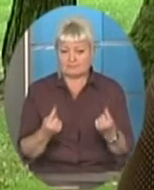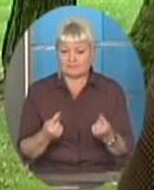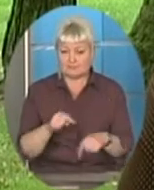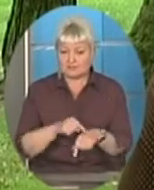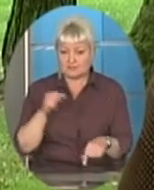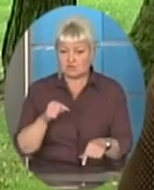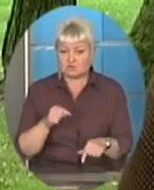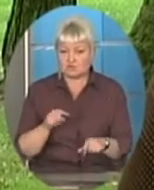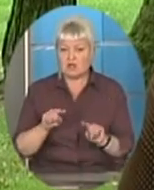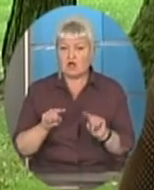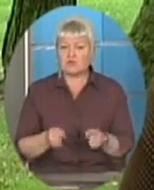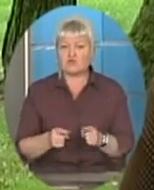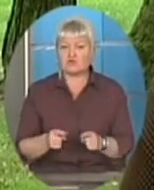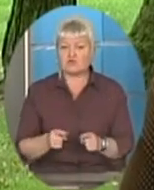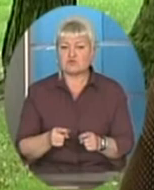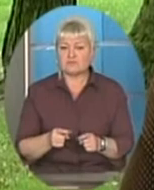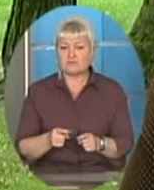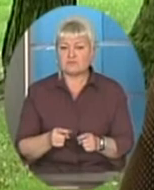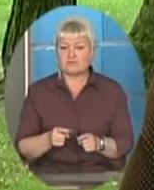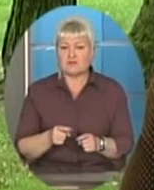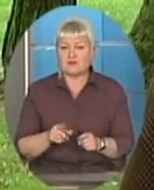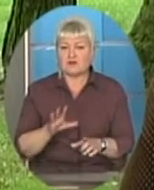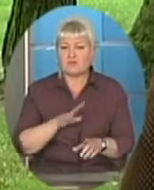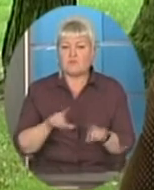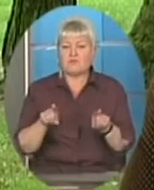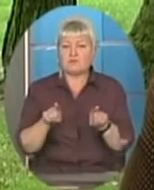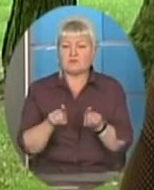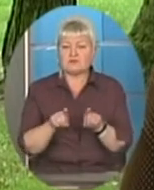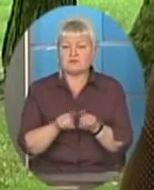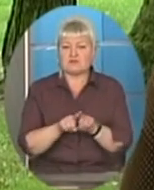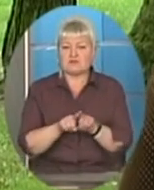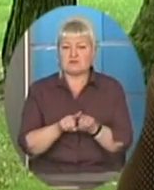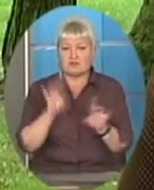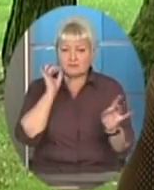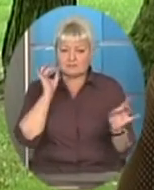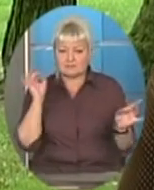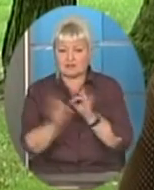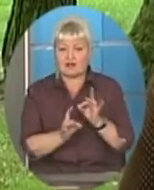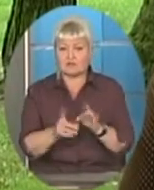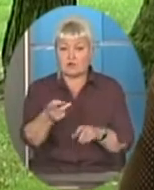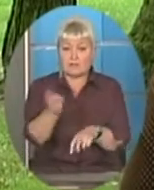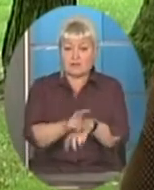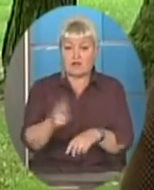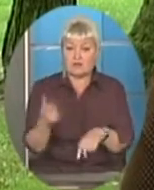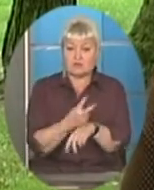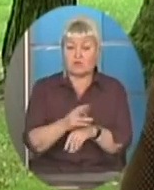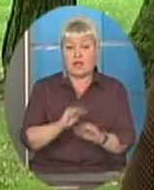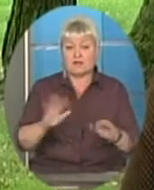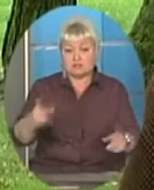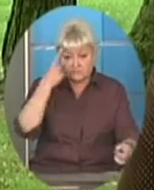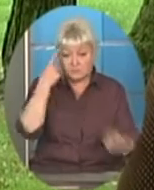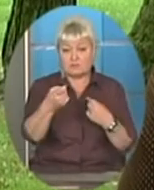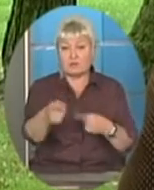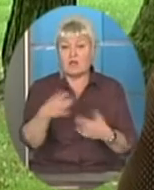спрацювало таке, як, кажуть, сарафанне радіо. Я приїхала до неї вдруге, і діти вже їй сказали, що я приїхала. От та